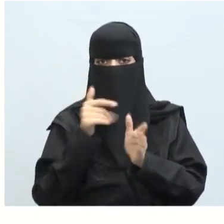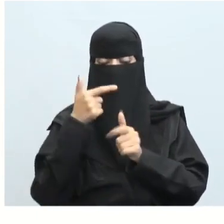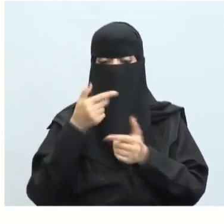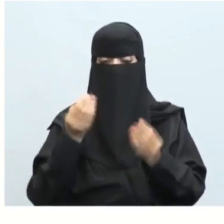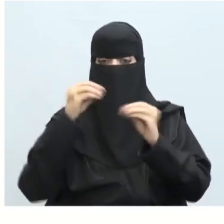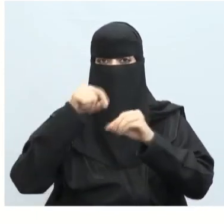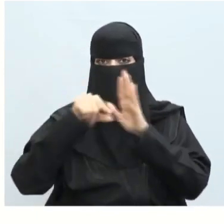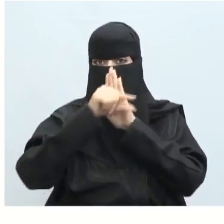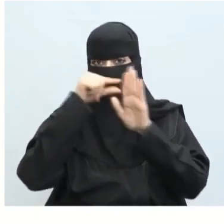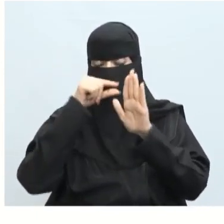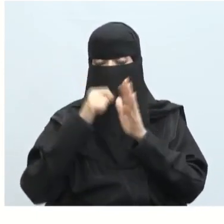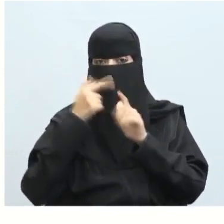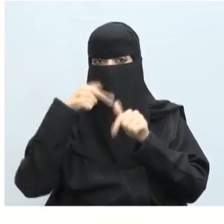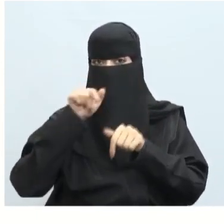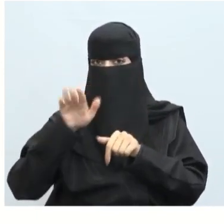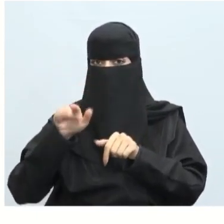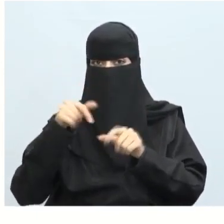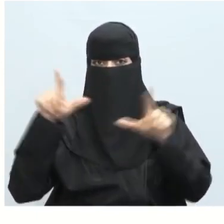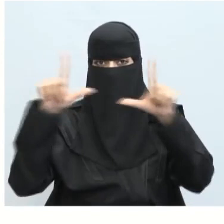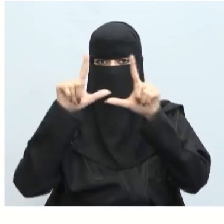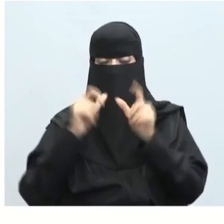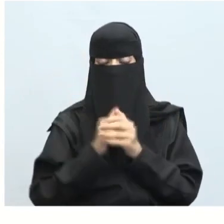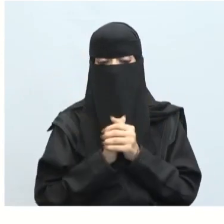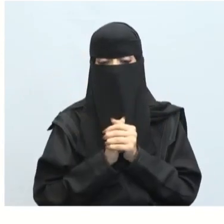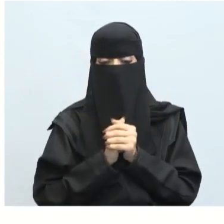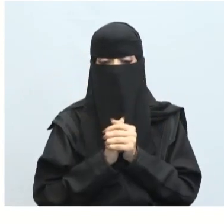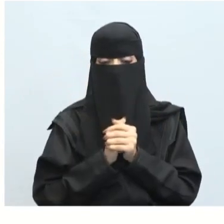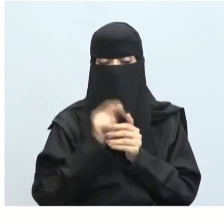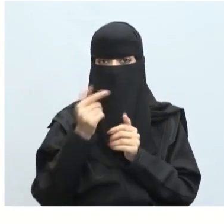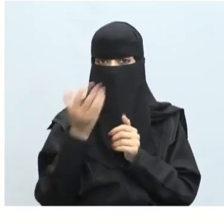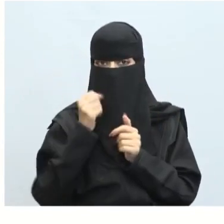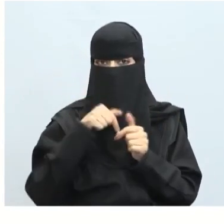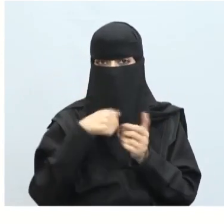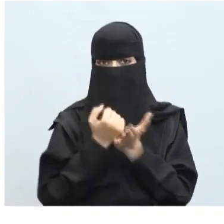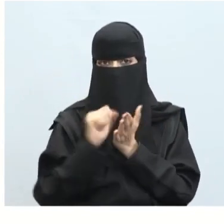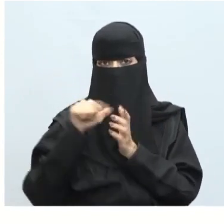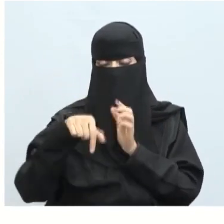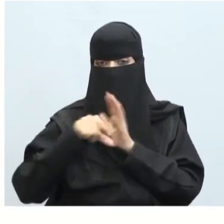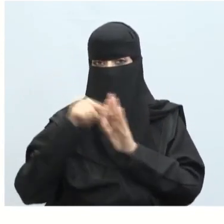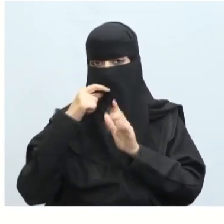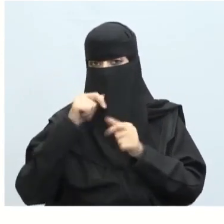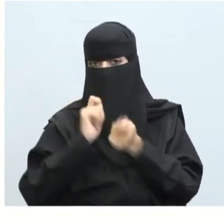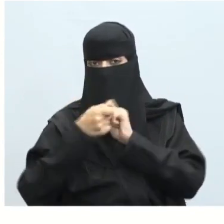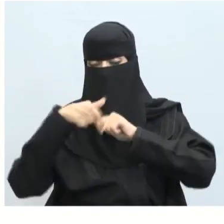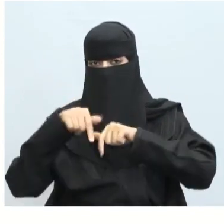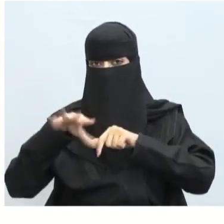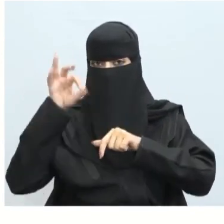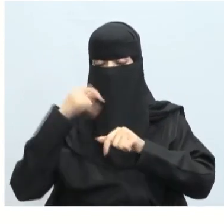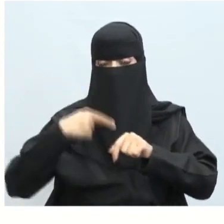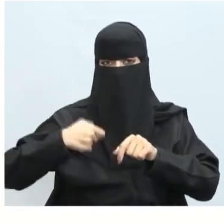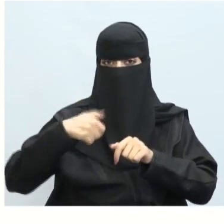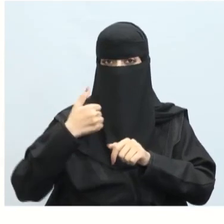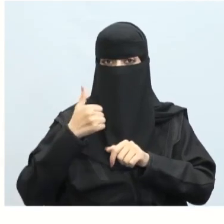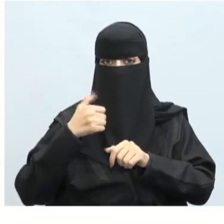وعنوان للشاشة ستحتاج إلى إزالة تسمية الشاشة الأصرية واستبدالها بالتسمية Discover